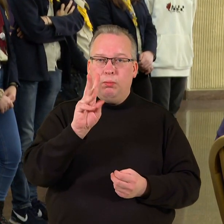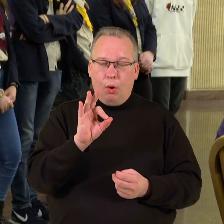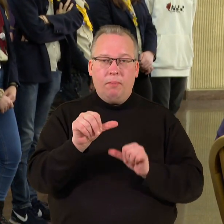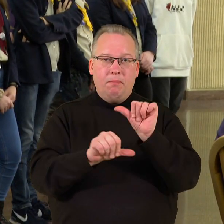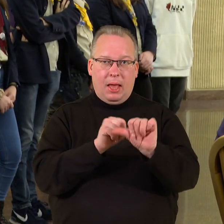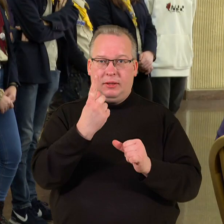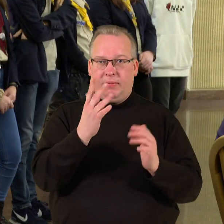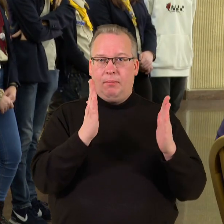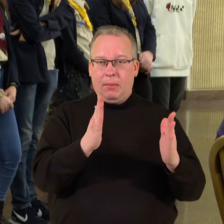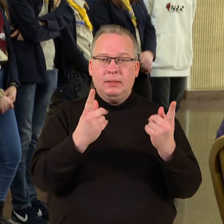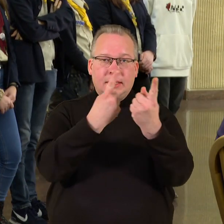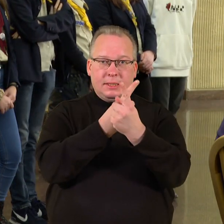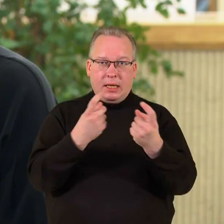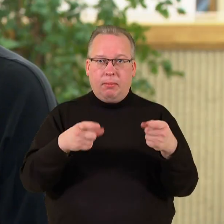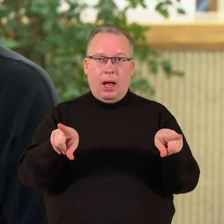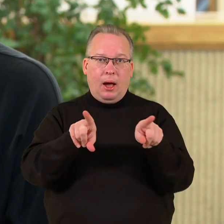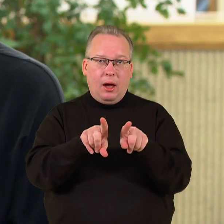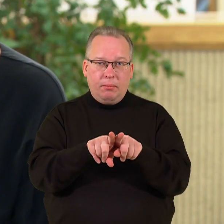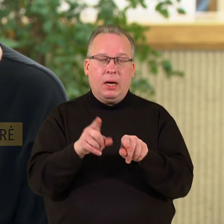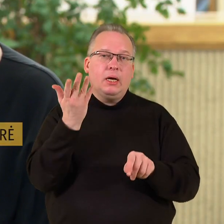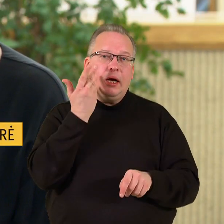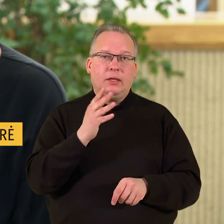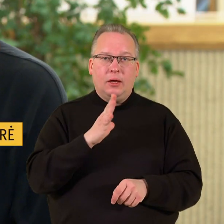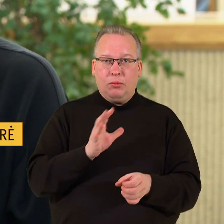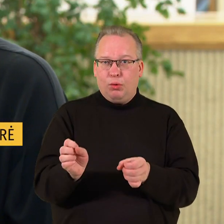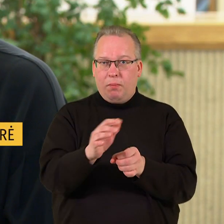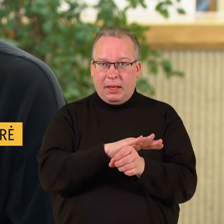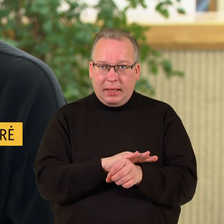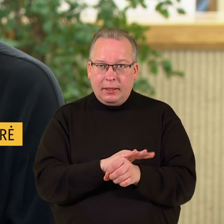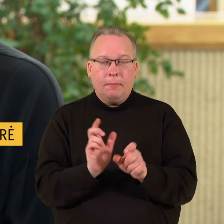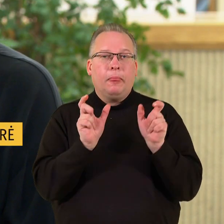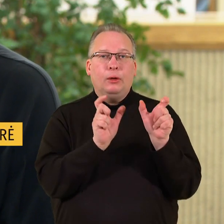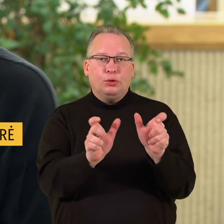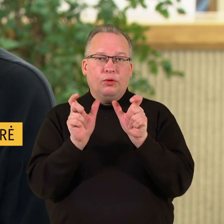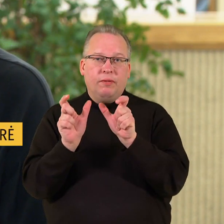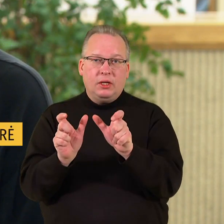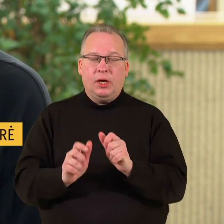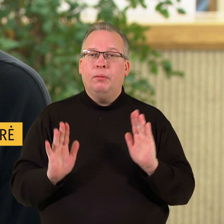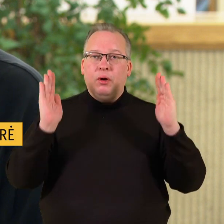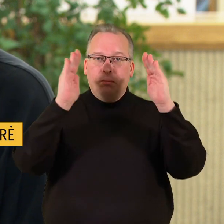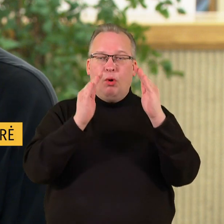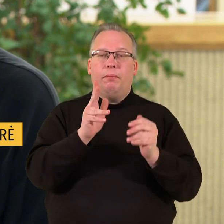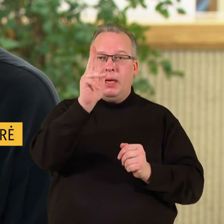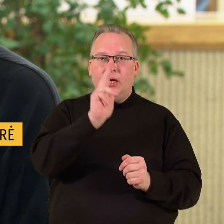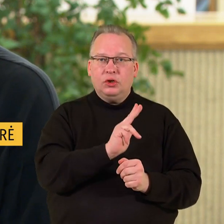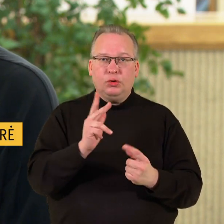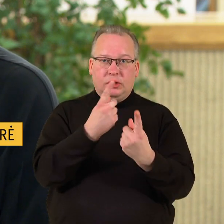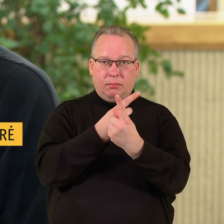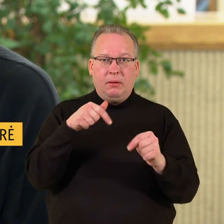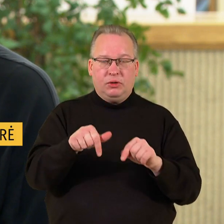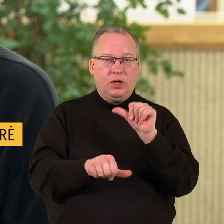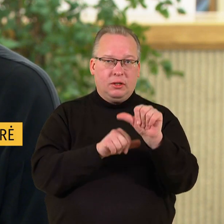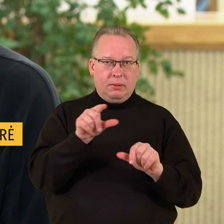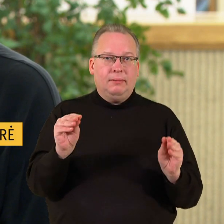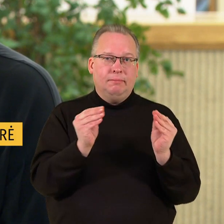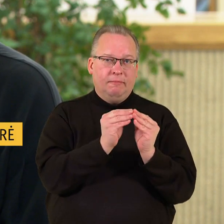vieni metai yra skelbiami tokiais metais. Tačiau, kadangi buvo pandemija, suvaršymai, popiežius paskelbė ir šiuos metų šventaisiais